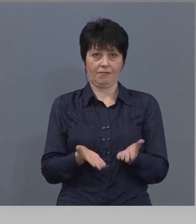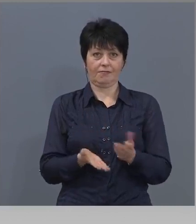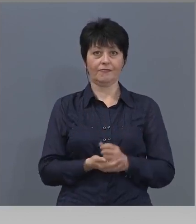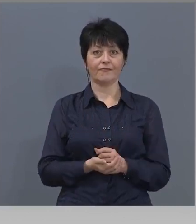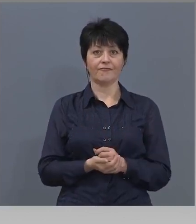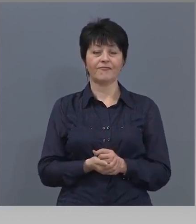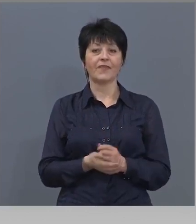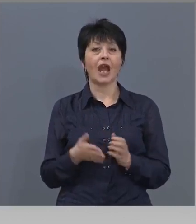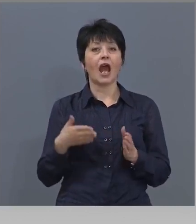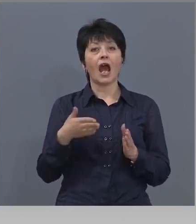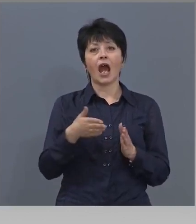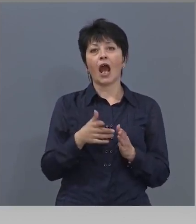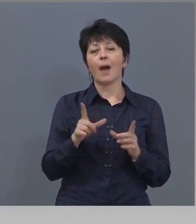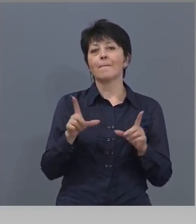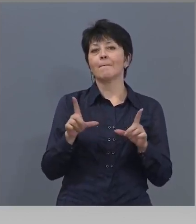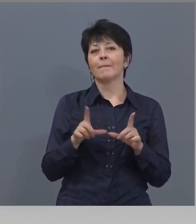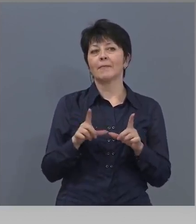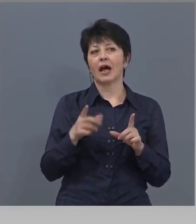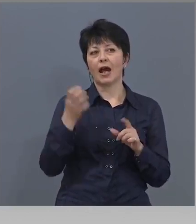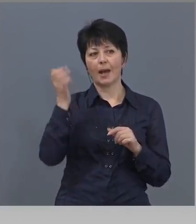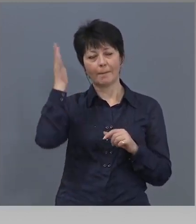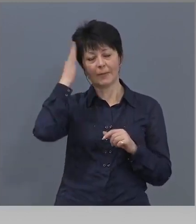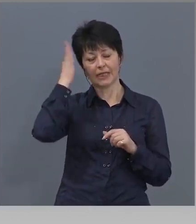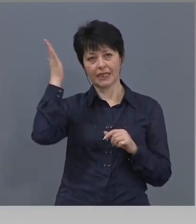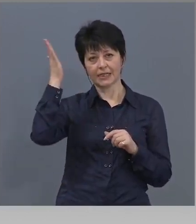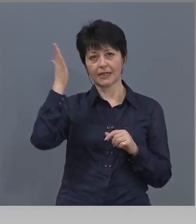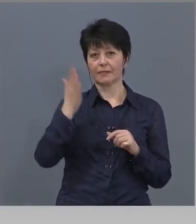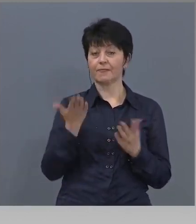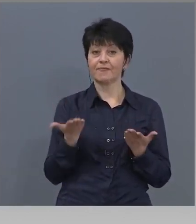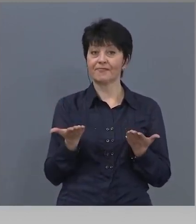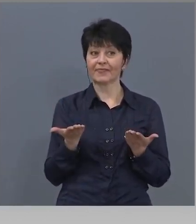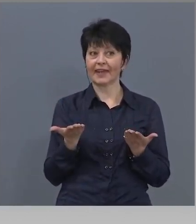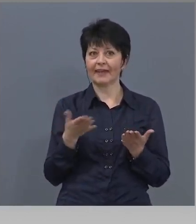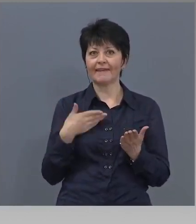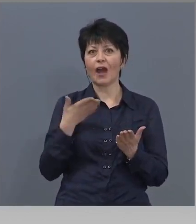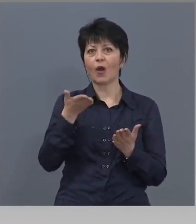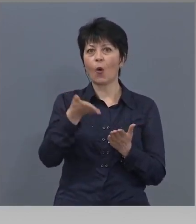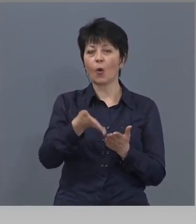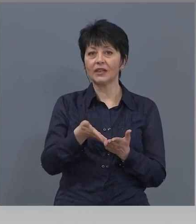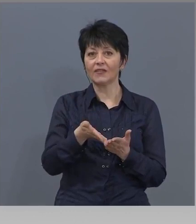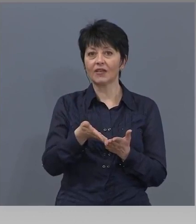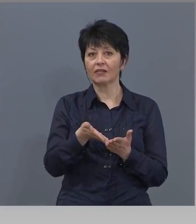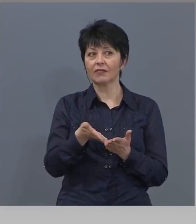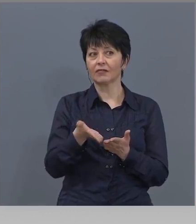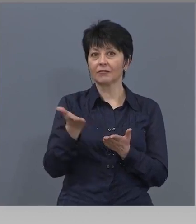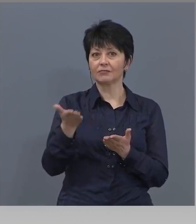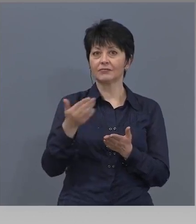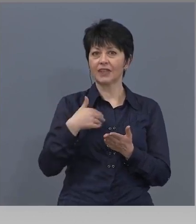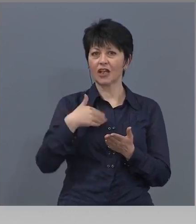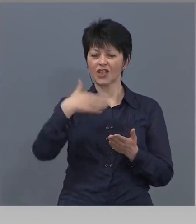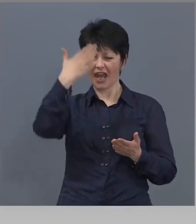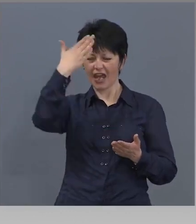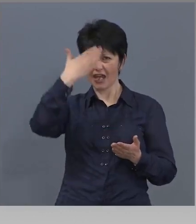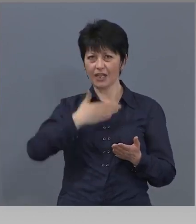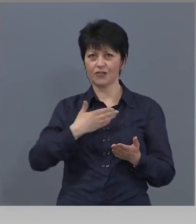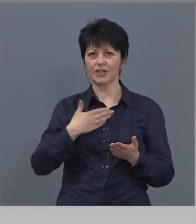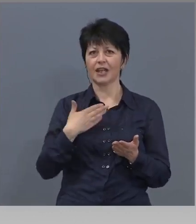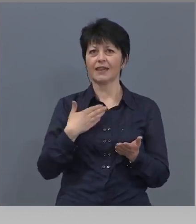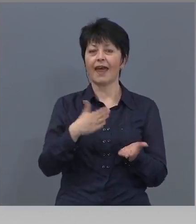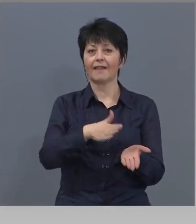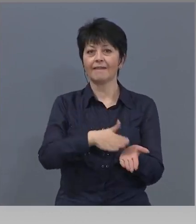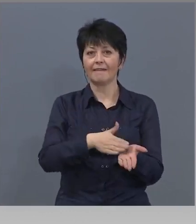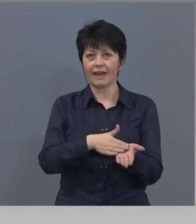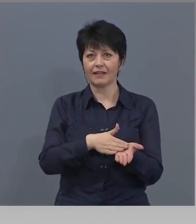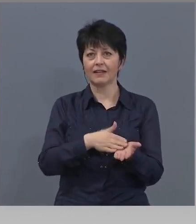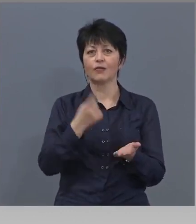И към министър Марина въпроса, къде отиват личните ни данни от декларациите, които оставаме на КП-тата и как ще се процедира по Великден, въпрос,